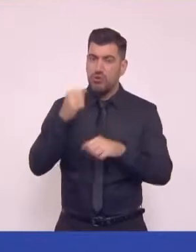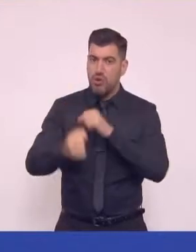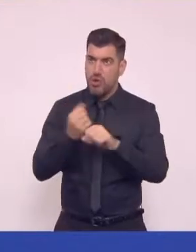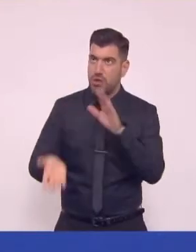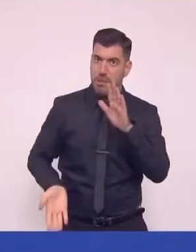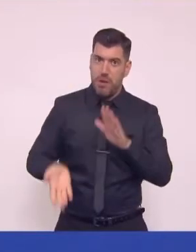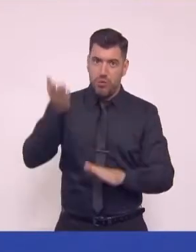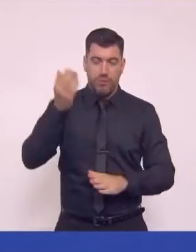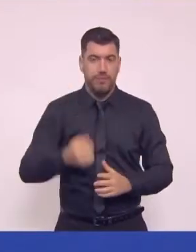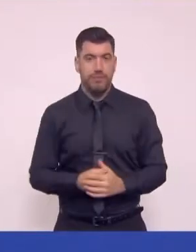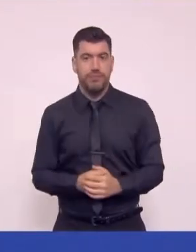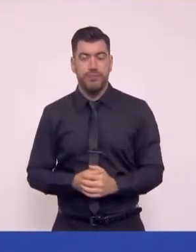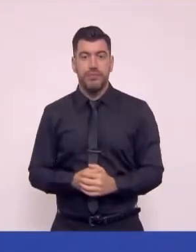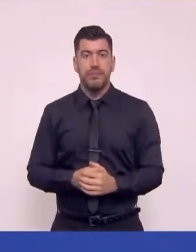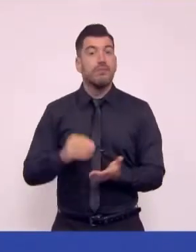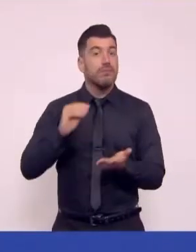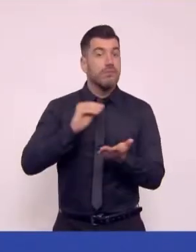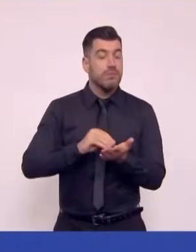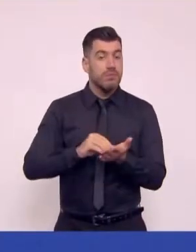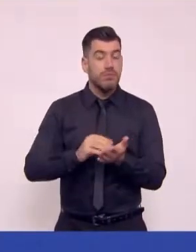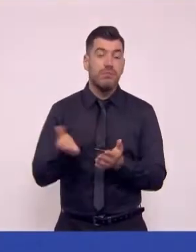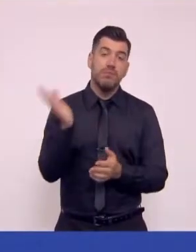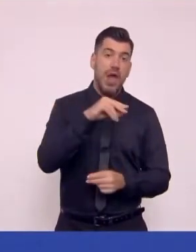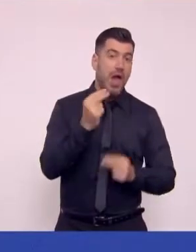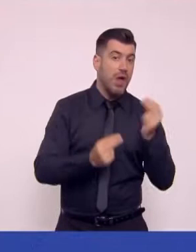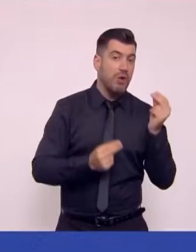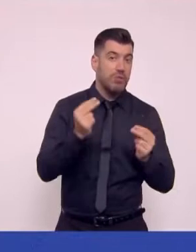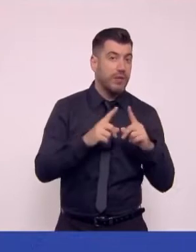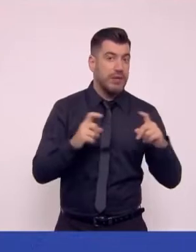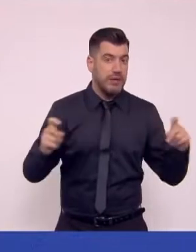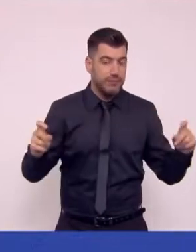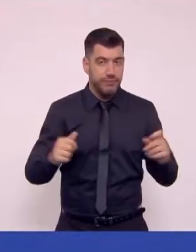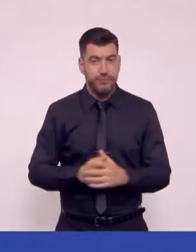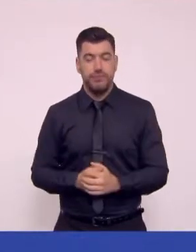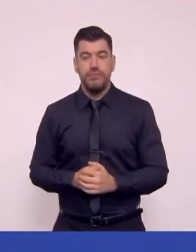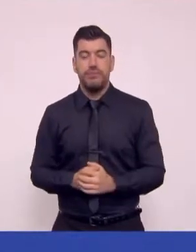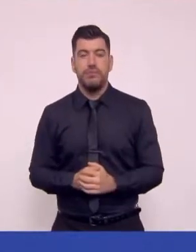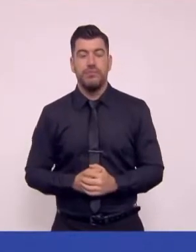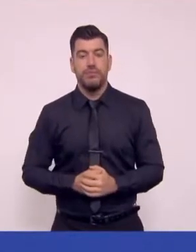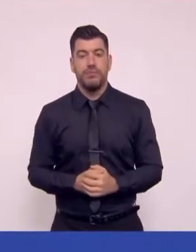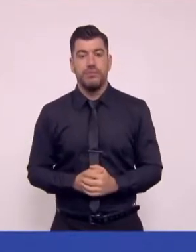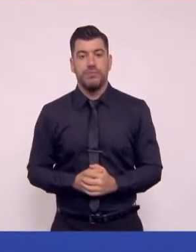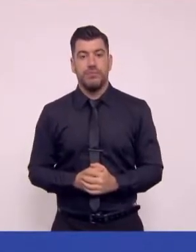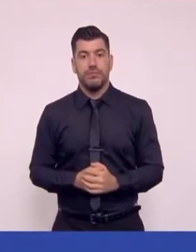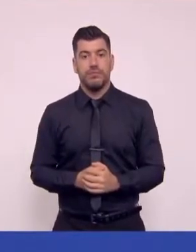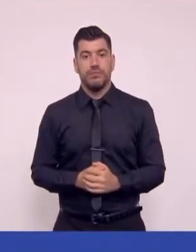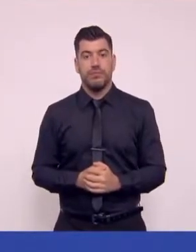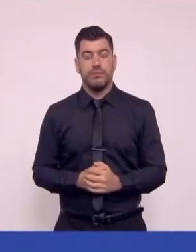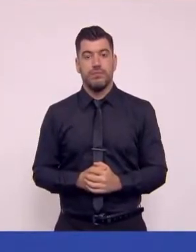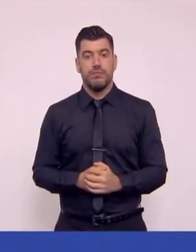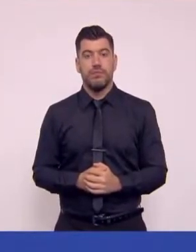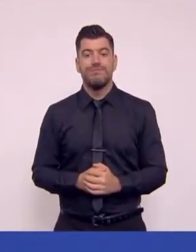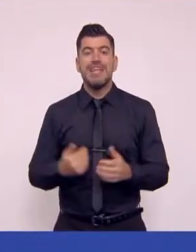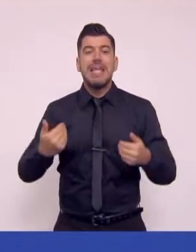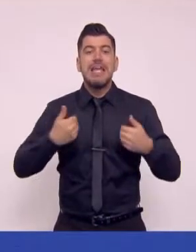Υπάρχει επίσης ένα ζήτημα που σχετίζεται με την αργοπορημένη, την καθυστηρημένη ανεξαρτητοποίηση των